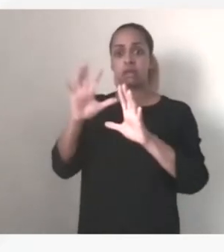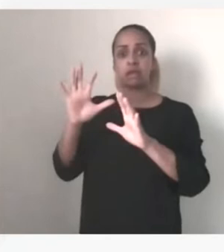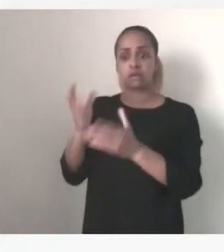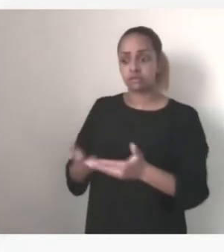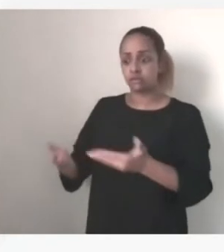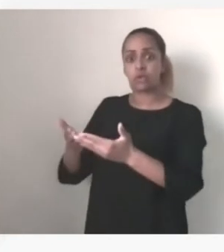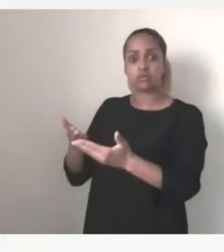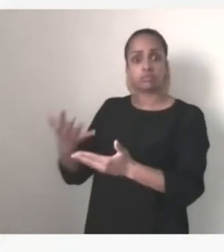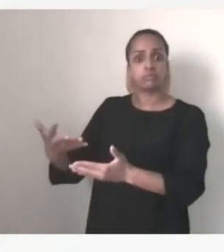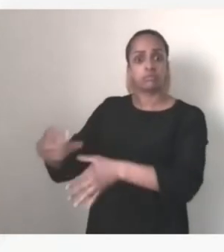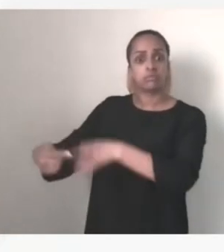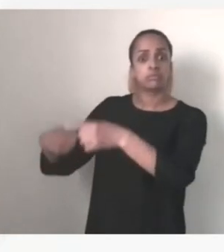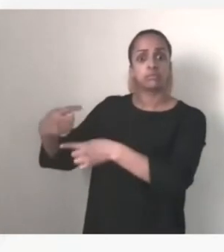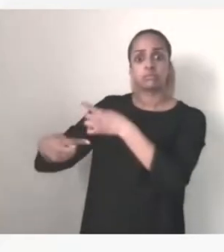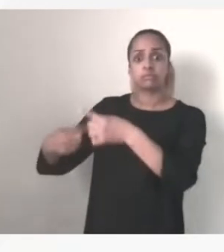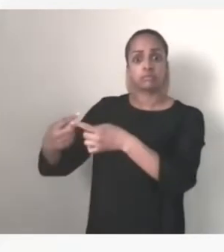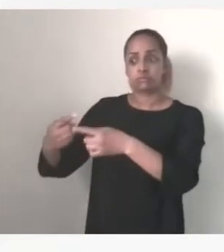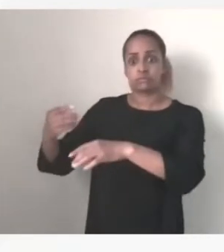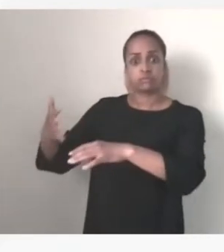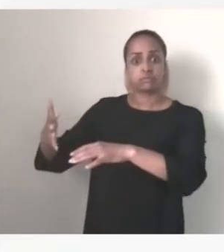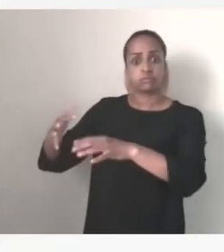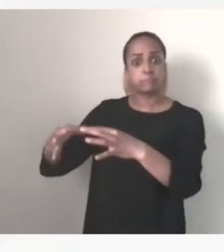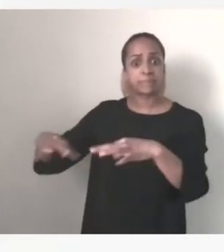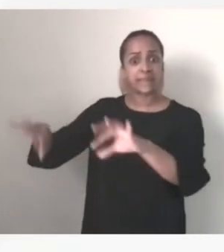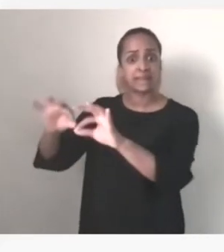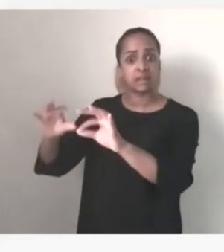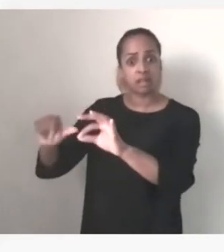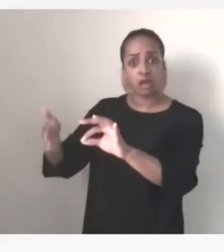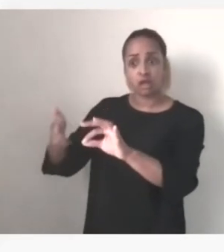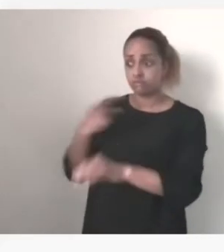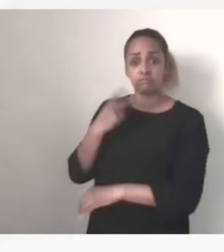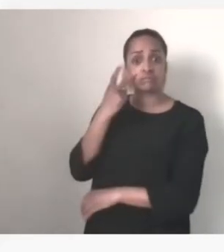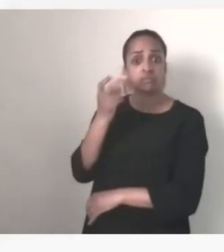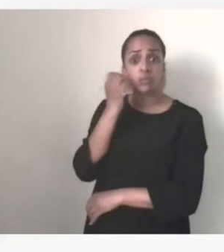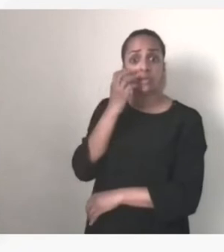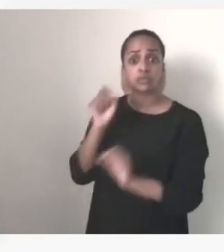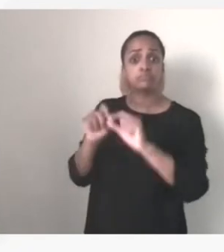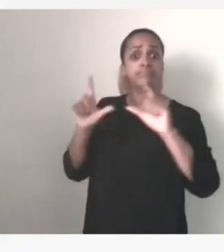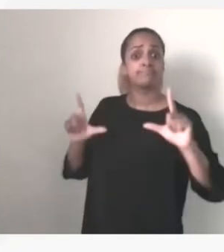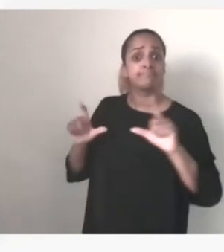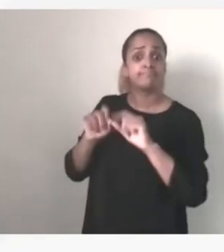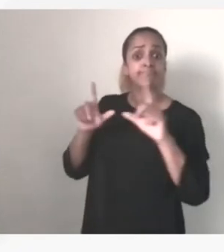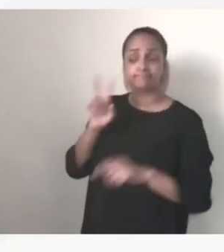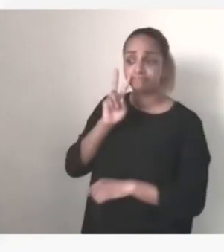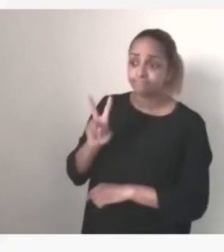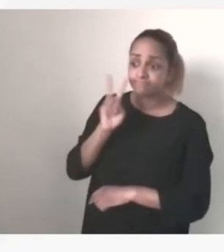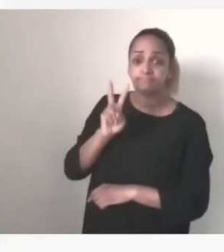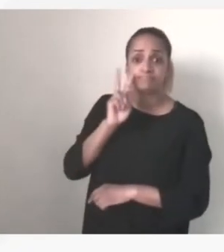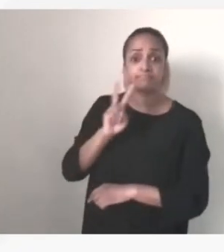on le sait, terrestre. Malheureusement, on le voit tous les jours, tragiquement, peut être et il est souvent aussi